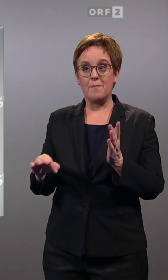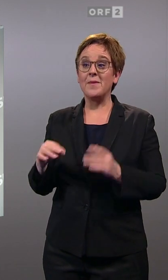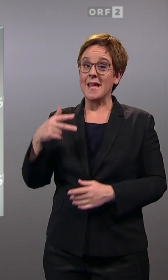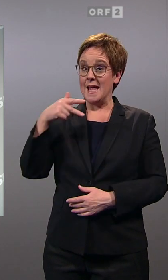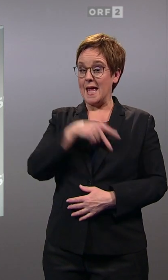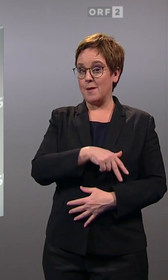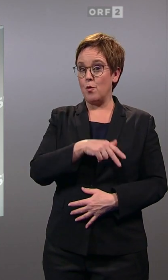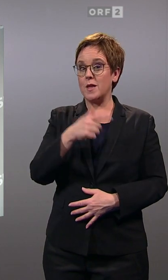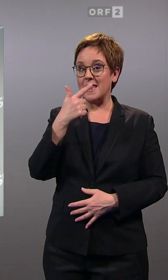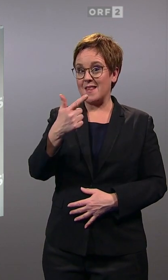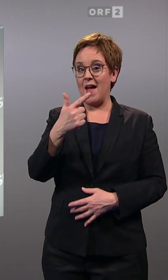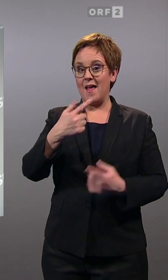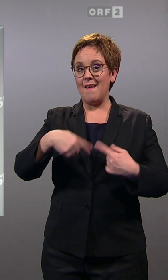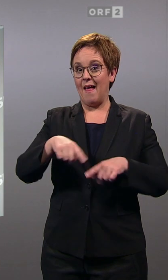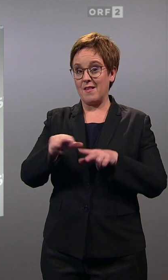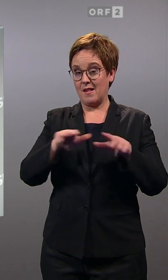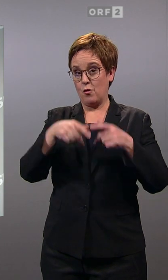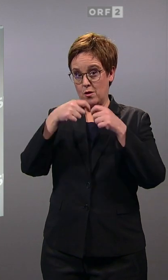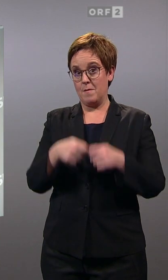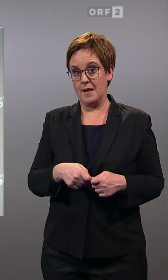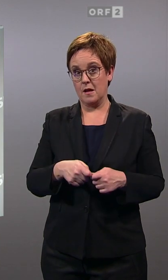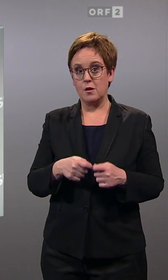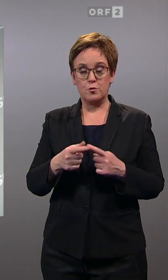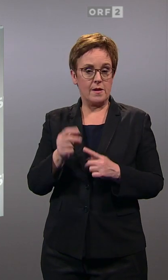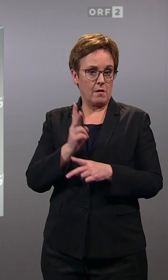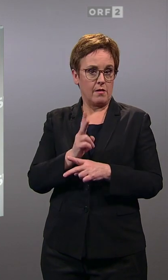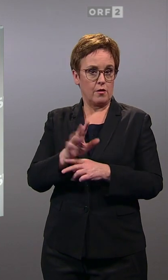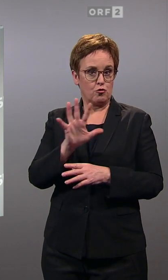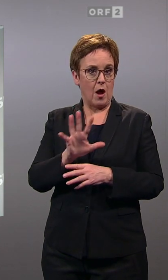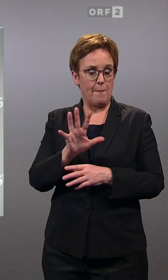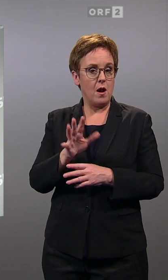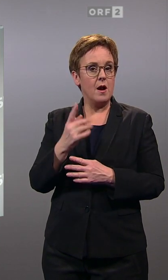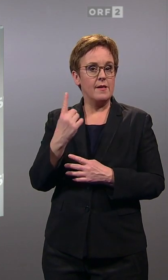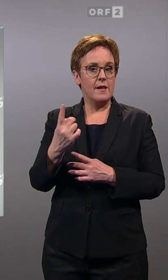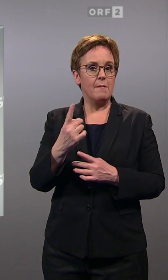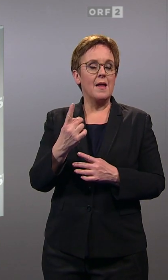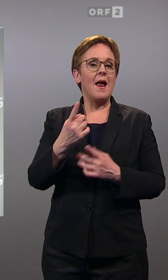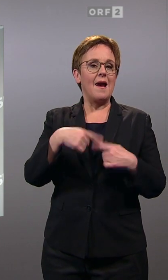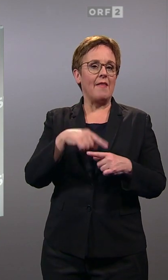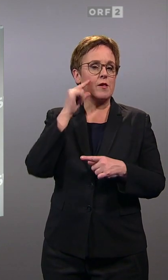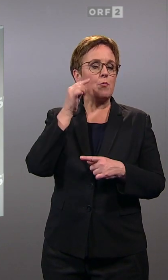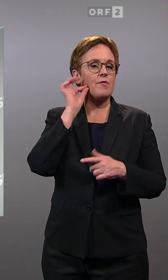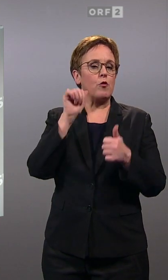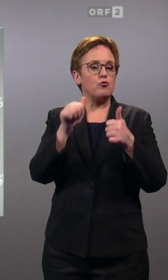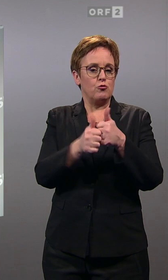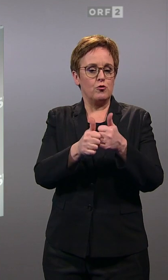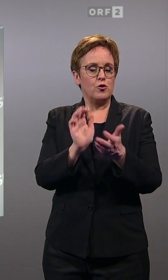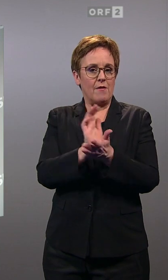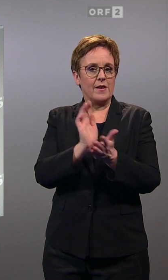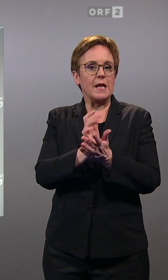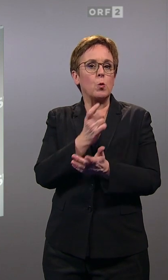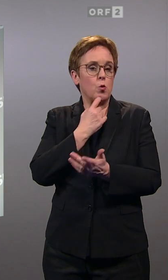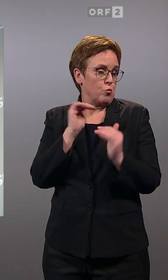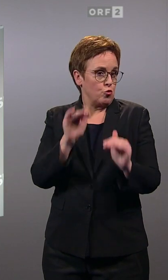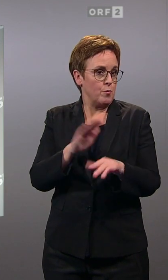SPÖ zwei Landesregierungsmitglieder. Also Spitzenkandidat Franz Schnabel ist Landeshauptfrau Stellvertreter und unter anderem für den Konsumentenschutz zuständig.